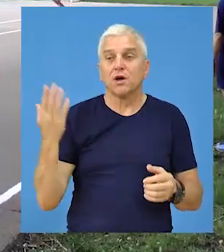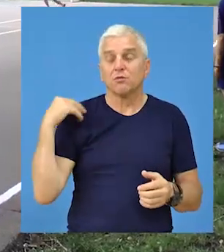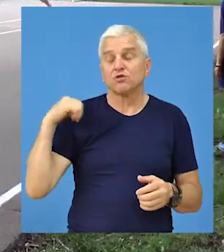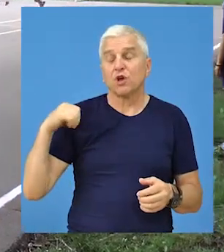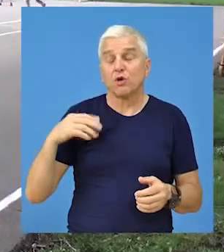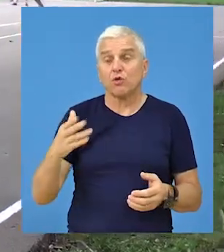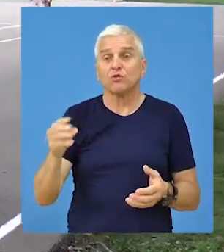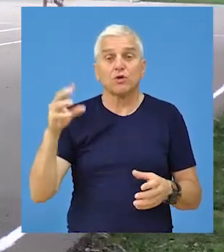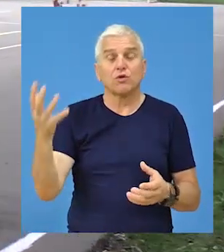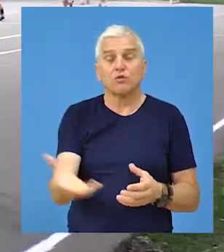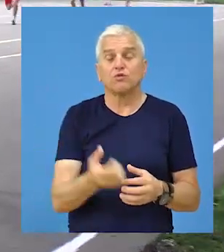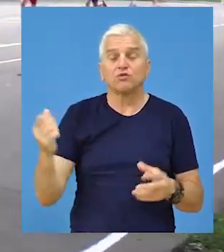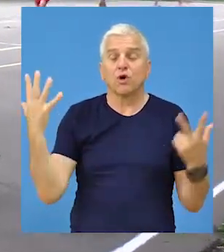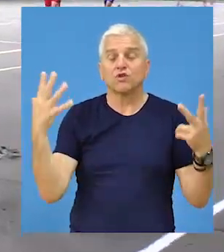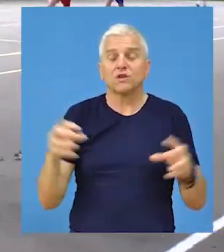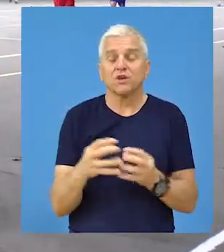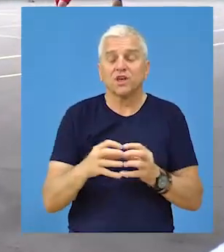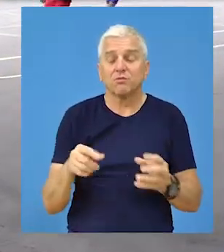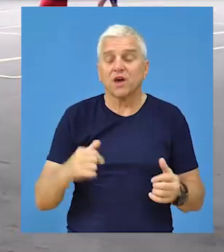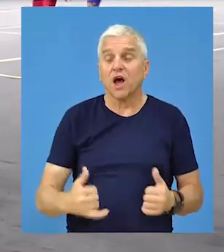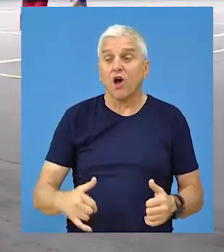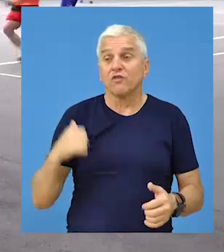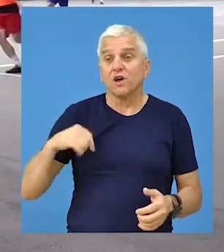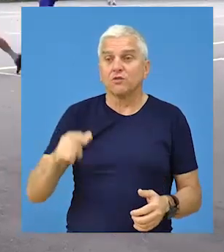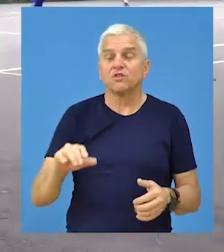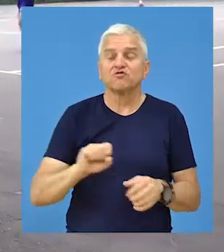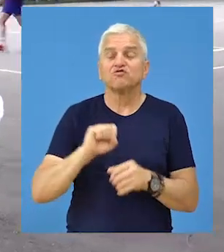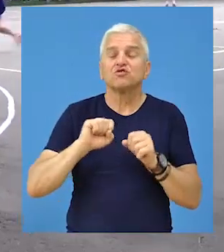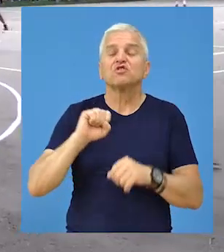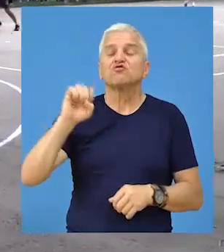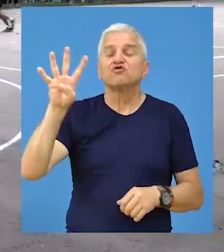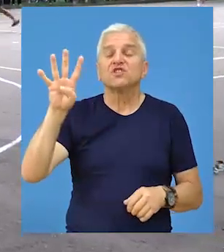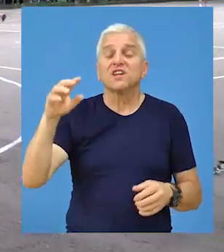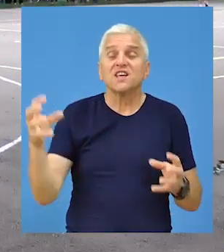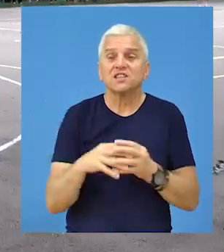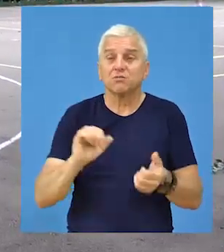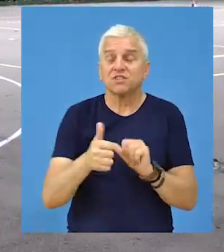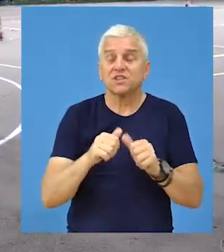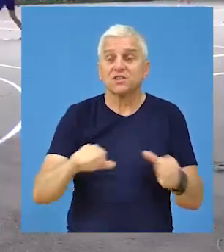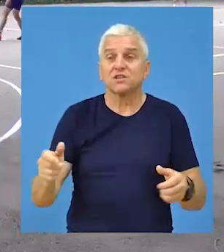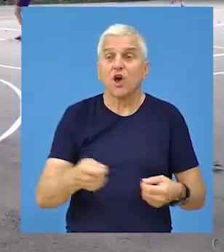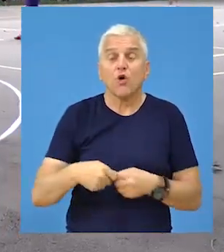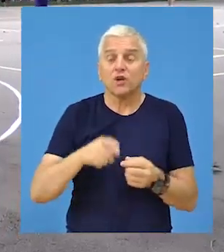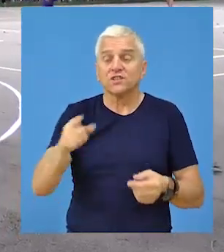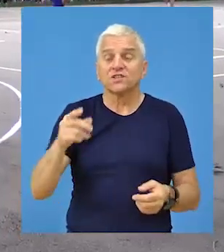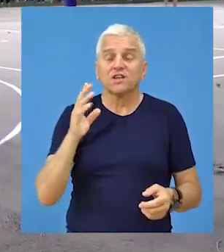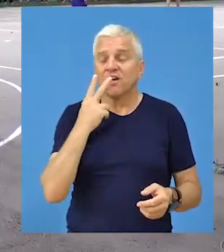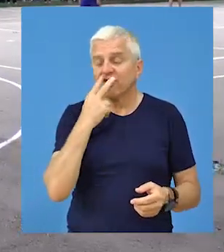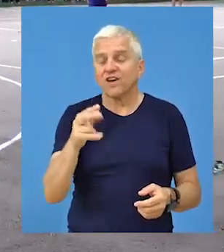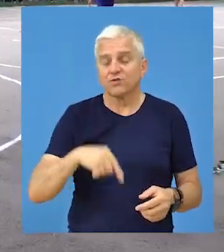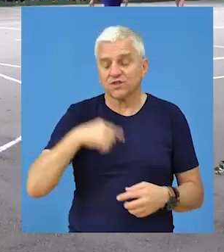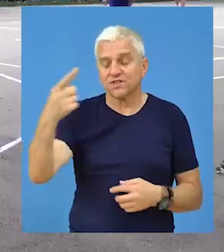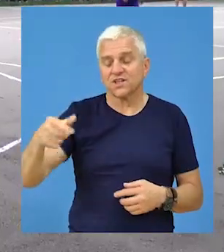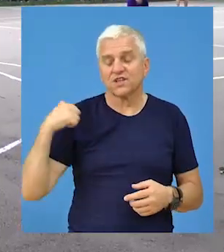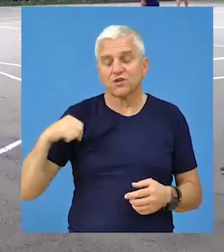Minule godine učeć je uzelo 8 ekipa, dok se ove godine takmiči 14 timova po organizatori s pravom očekuju da naredne